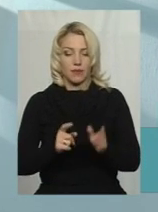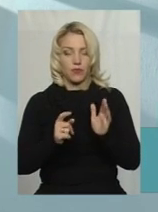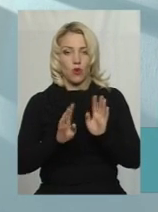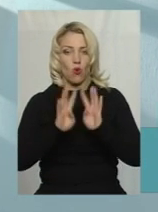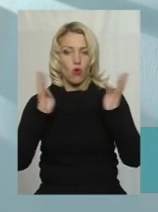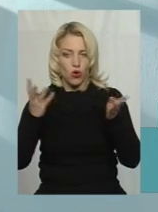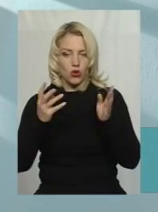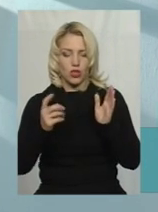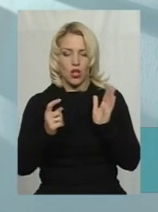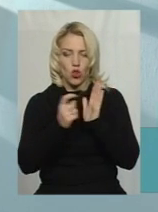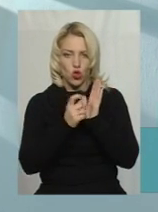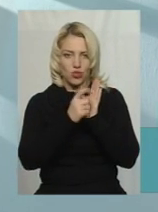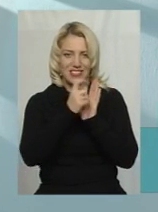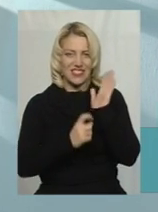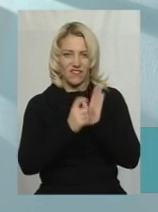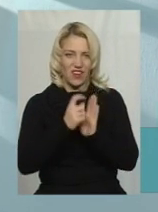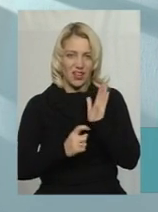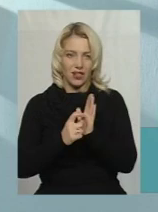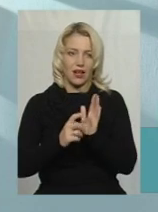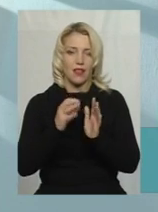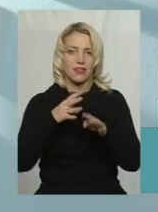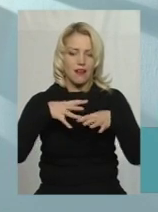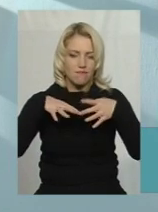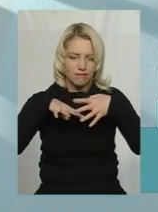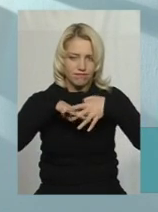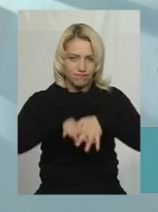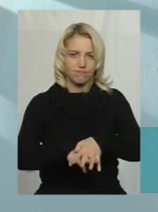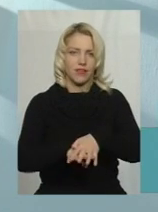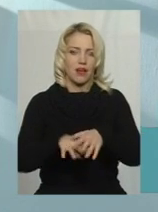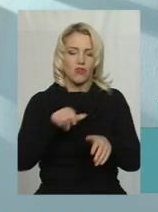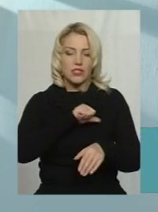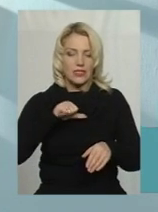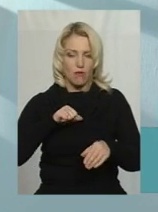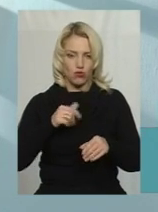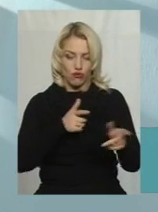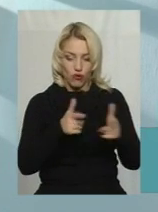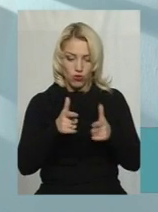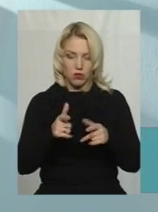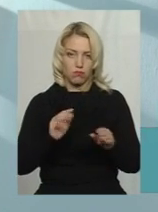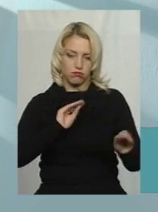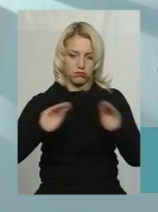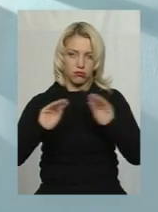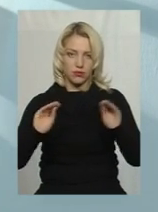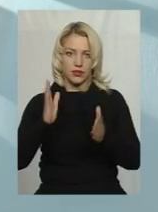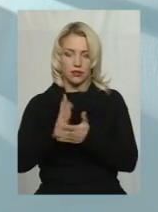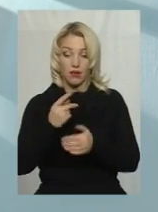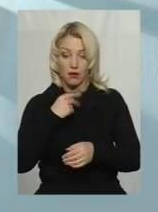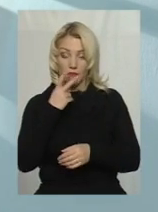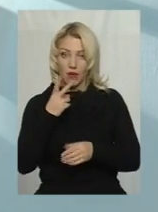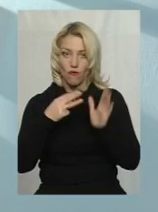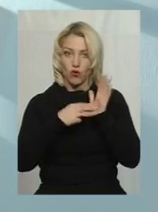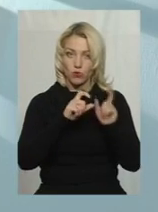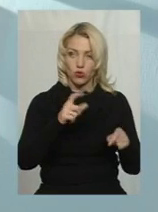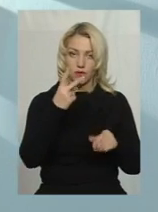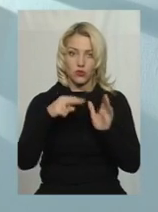на огорожу рябіця, яку вони виготовляли самостійно блоками, монтували, і ми вже бачимо при експлуатації в 8-й школі, 27